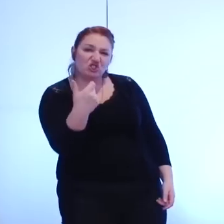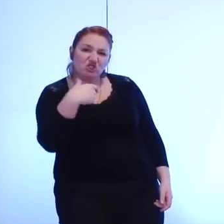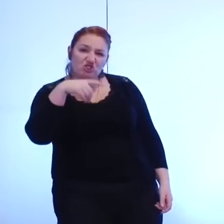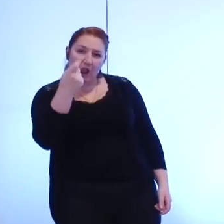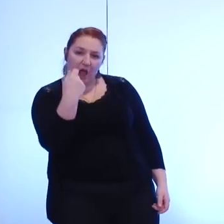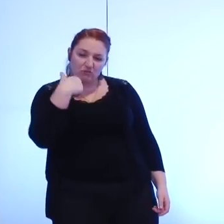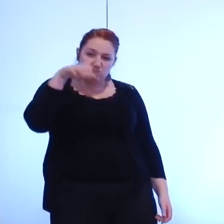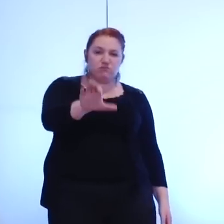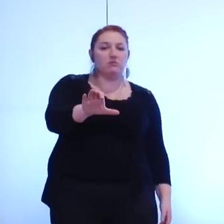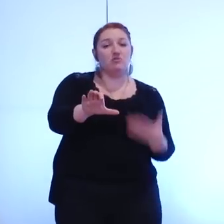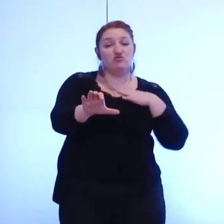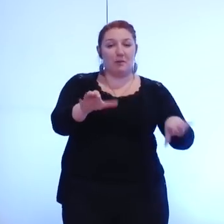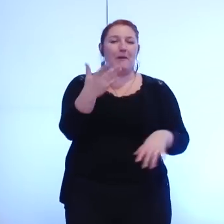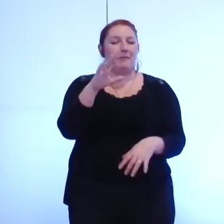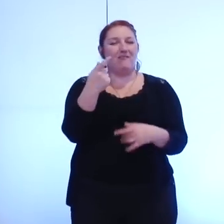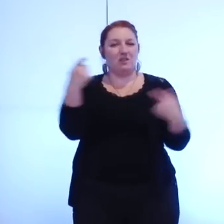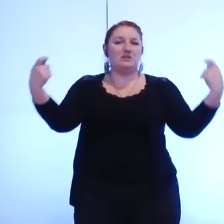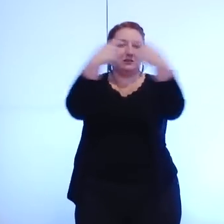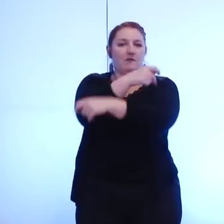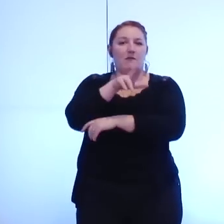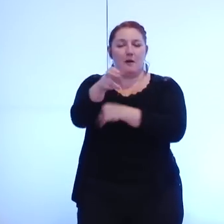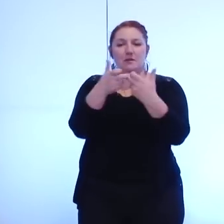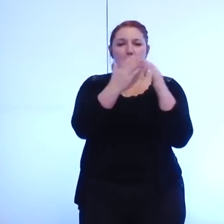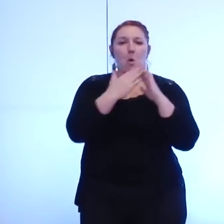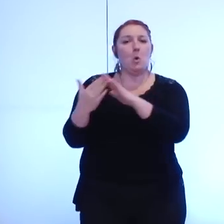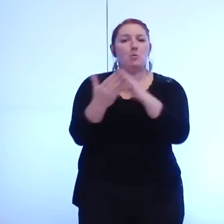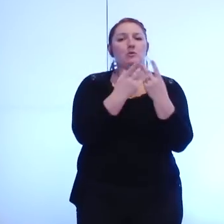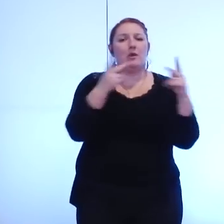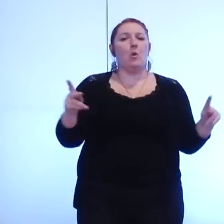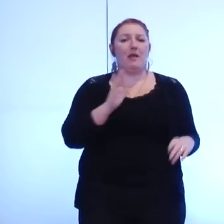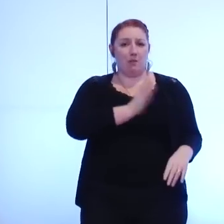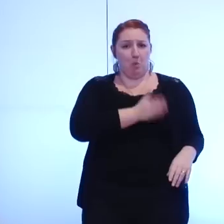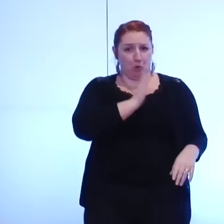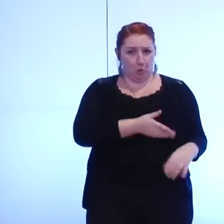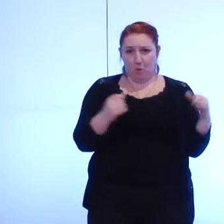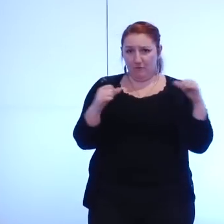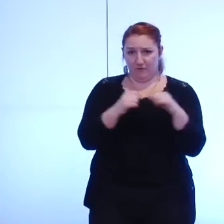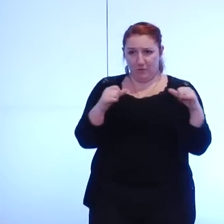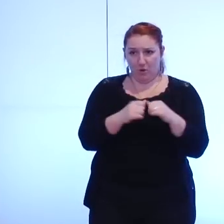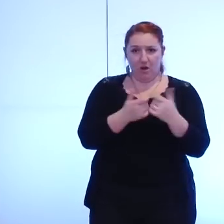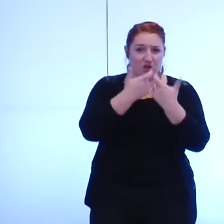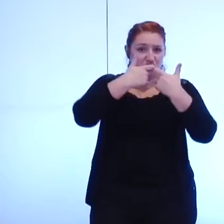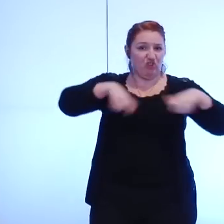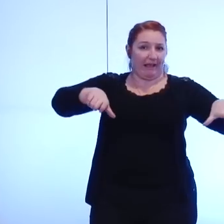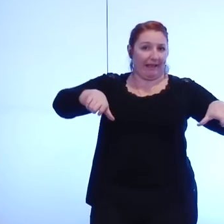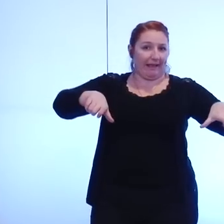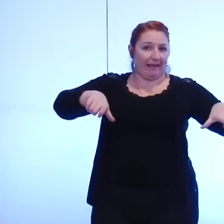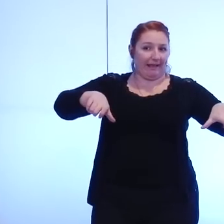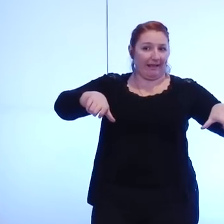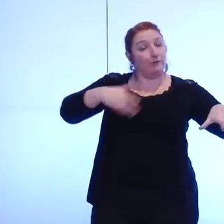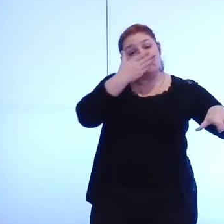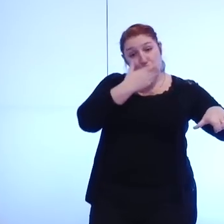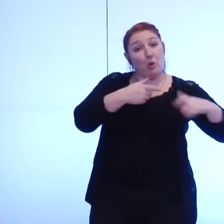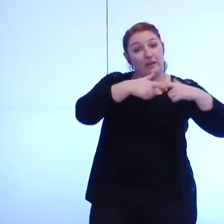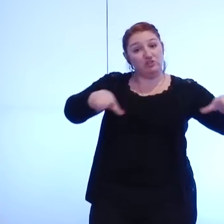et il y a déjà un exemple qui est la communauté urbaine de Bordeaux qui a échangé après un joli chèque l